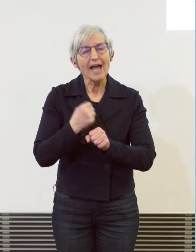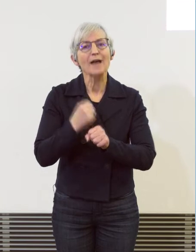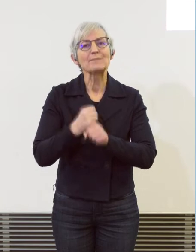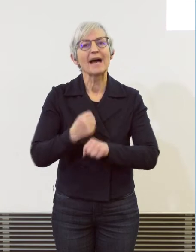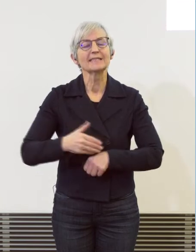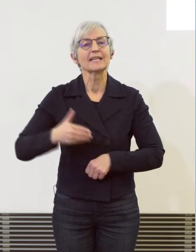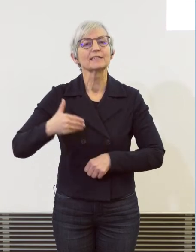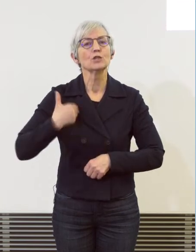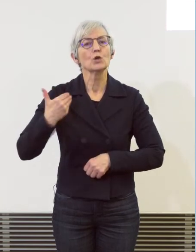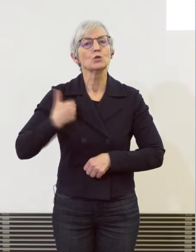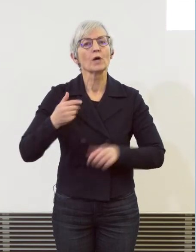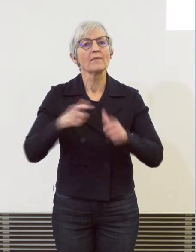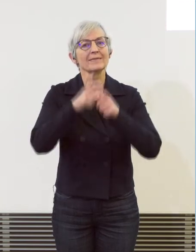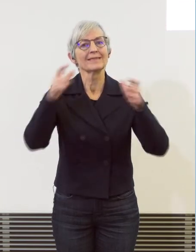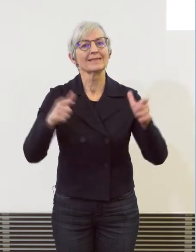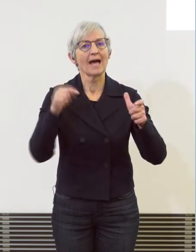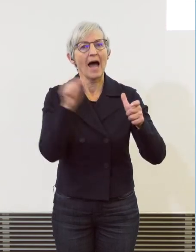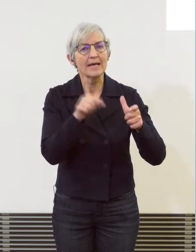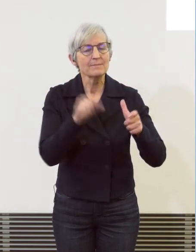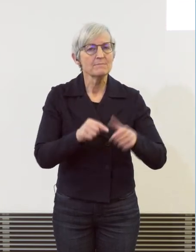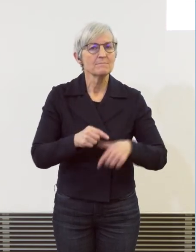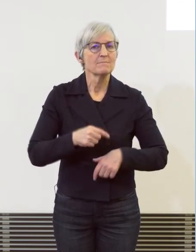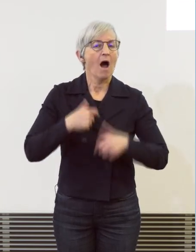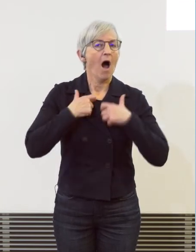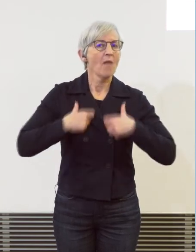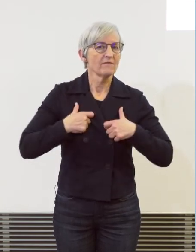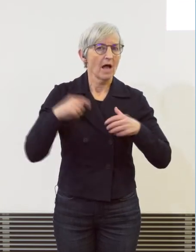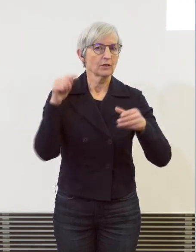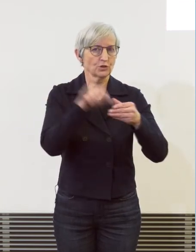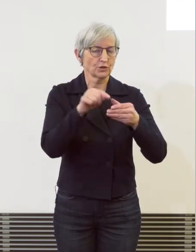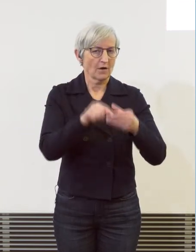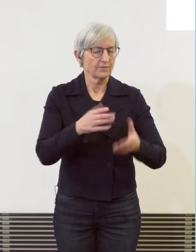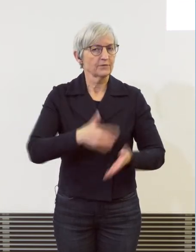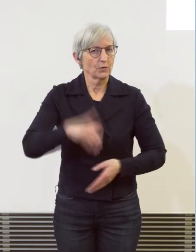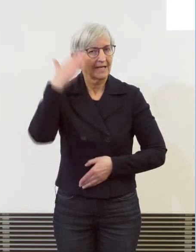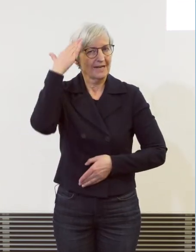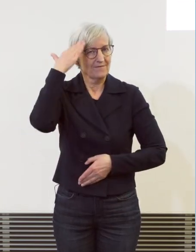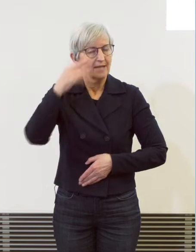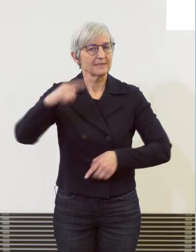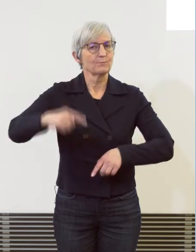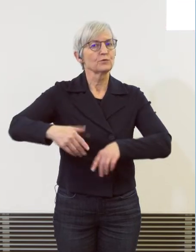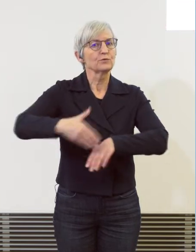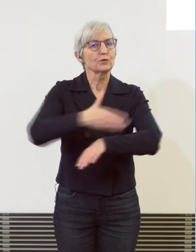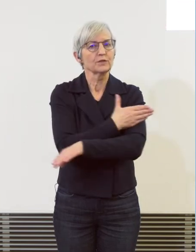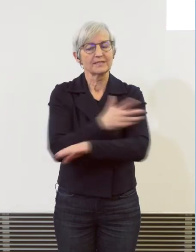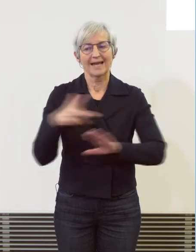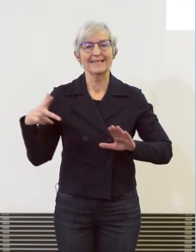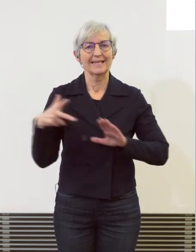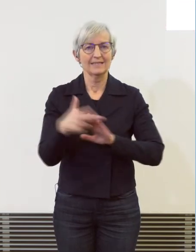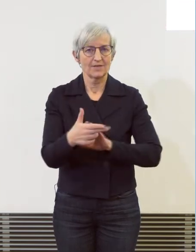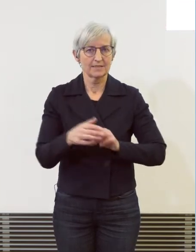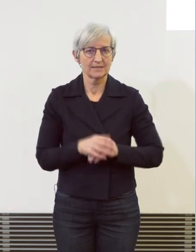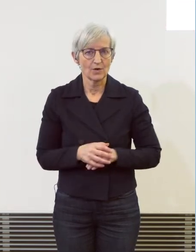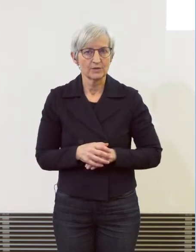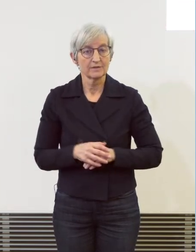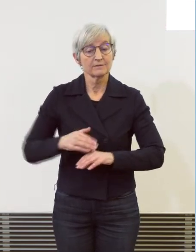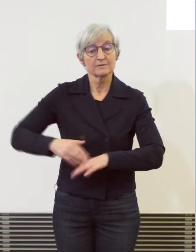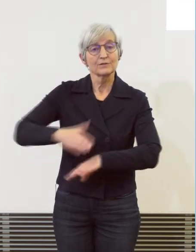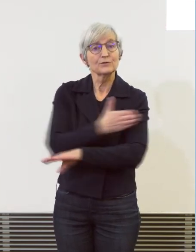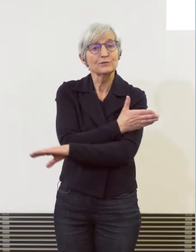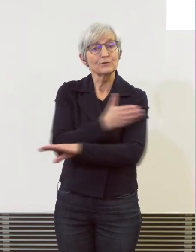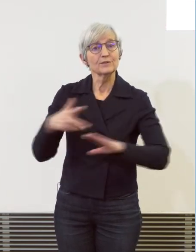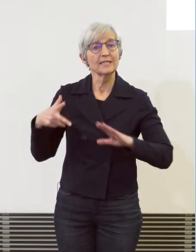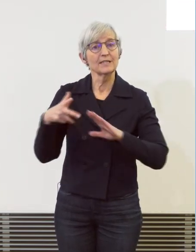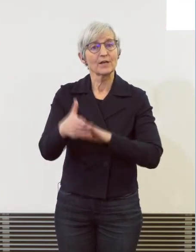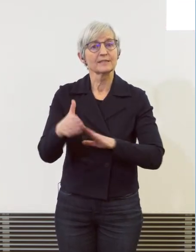Kriminalität frühzeitig interveniert, weil je früher man interveniert, desto mehr Hoffnung